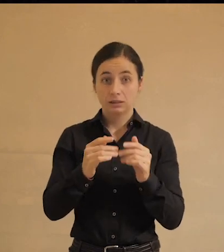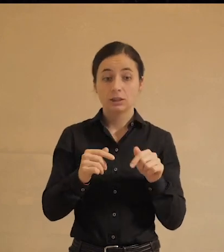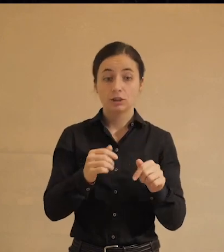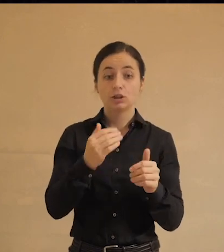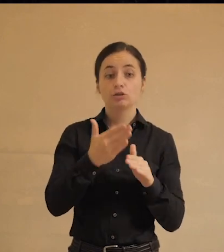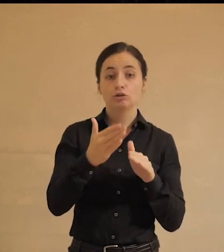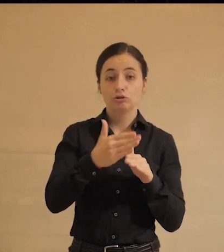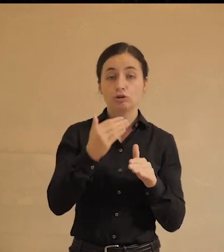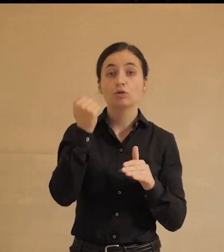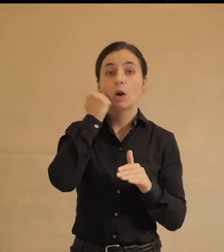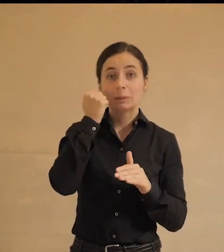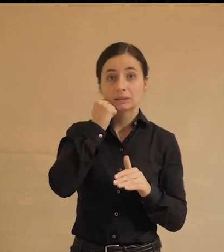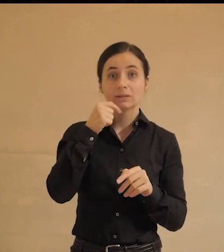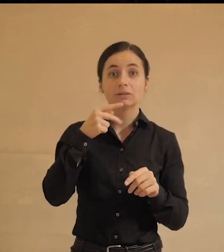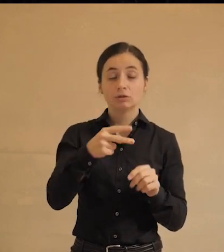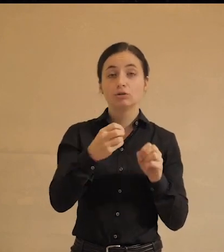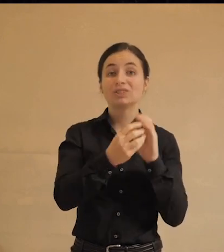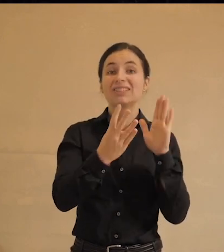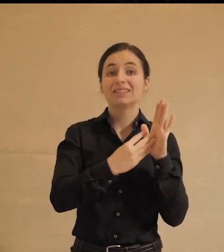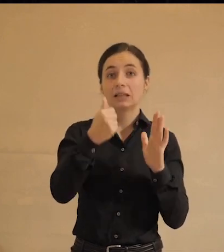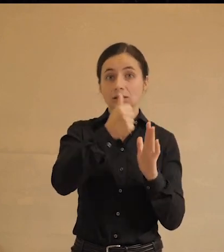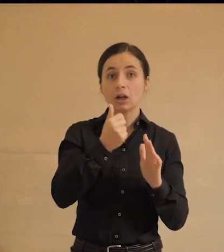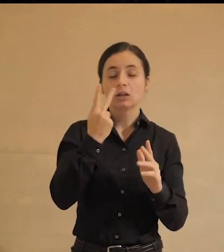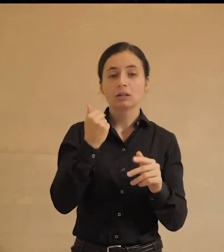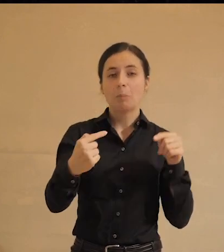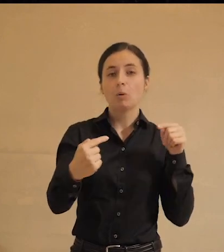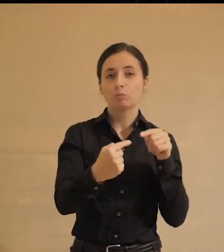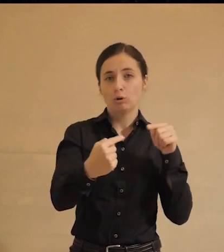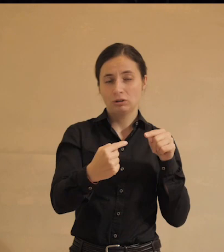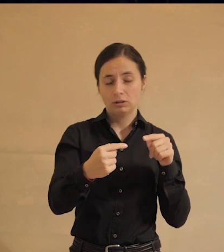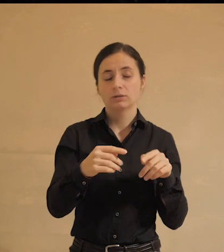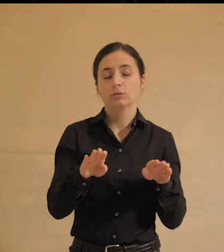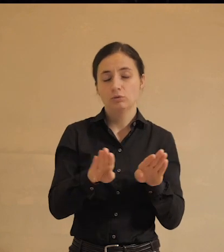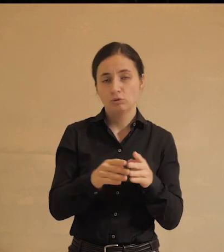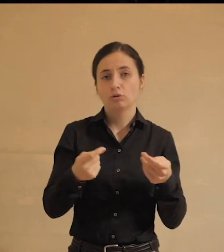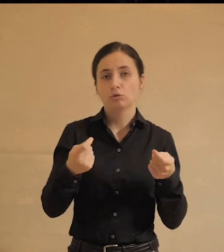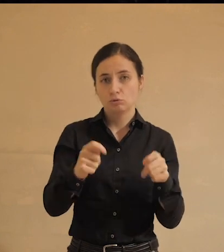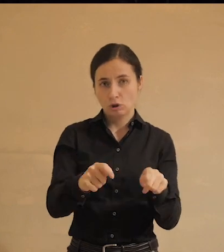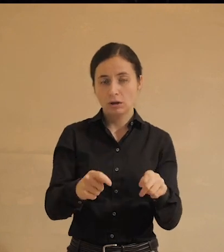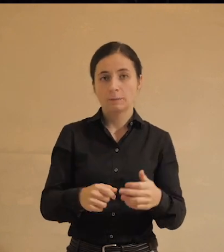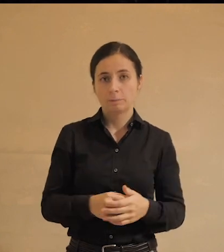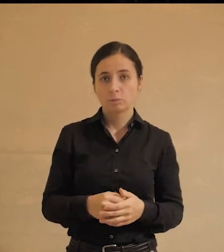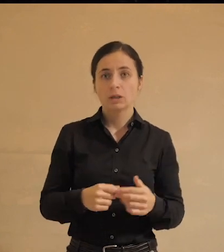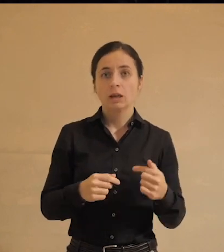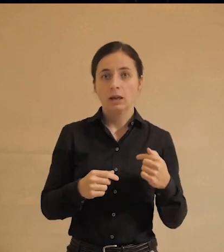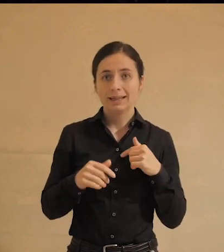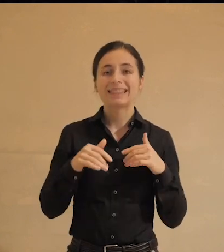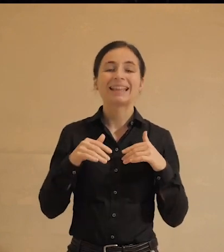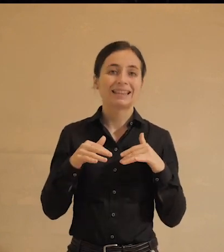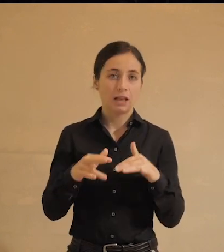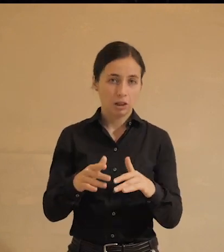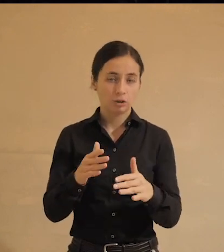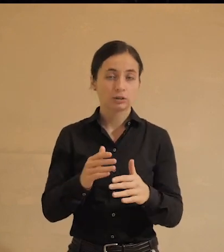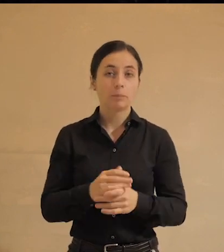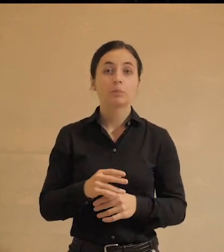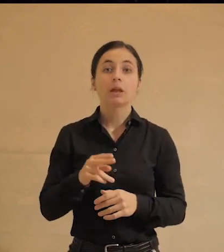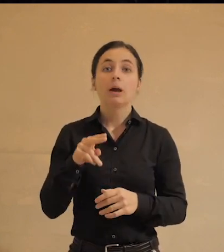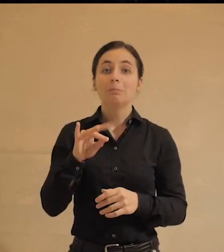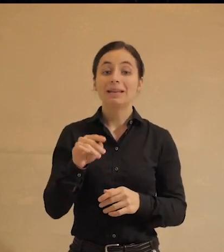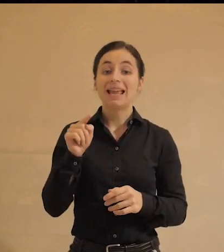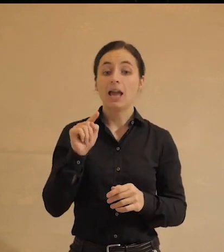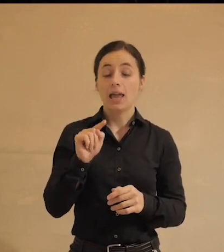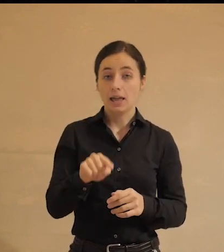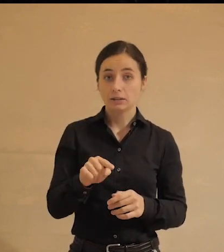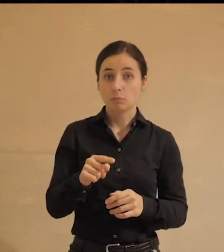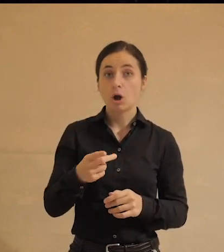и частично и в Москве в том же 19-м году во время протестов тоже отключали. То есть это, что называется, делается. При этом для